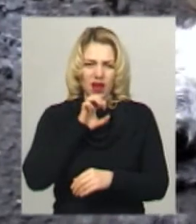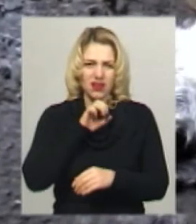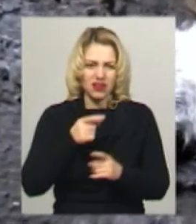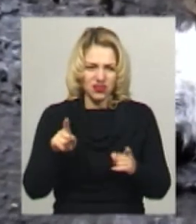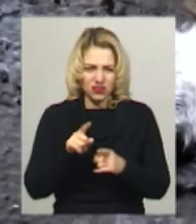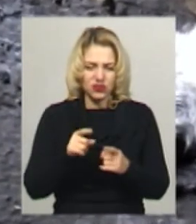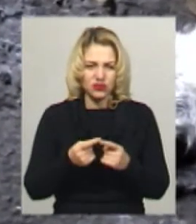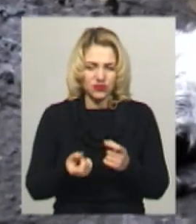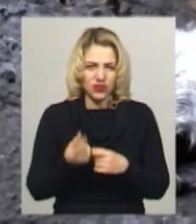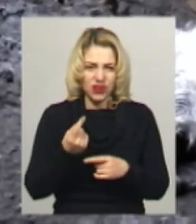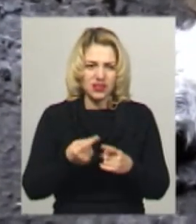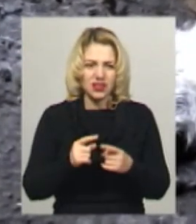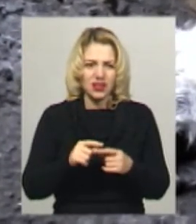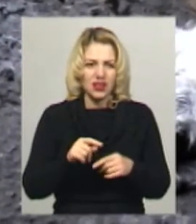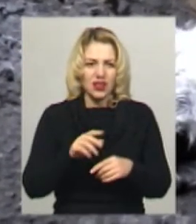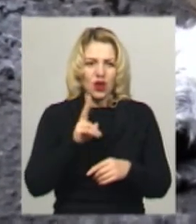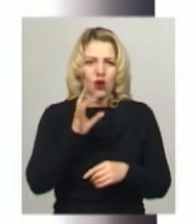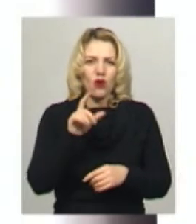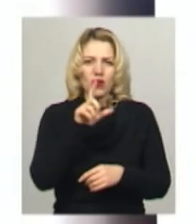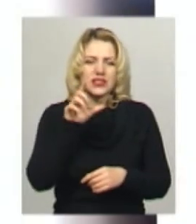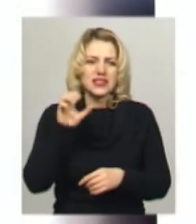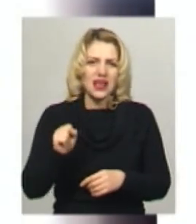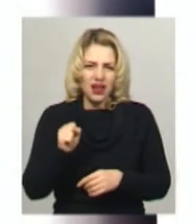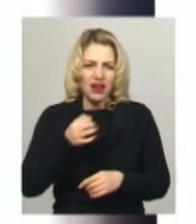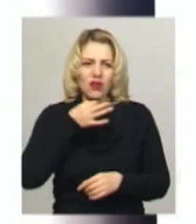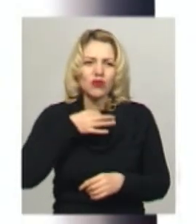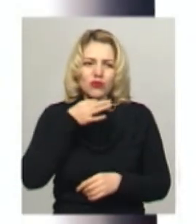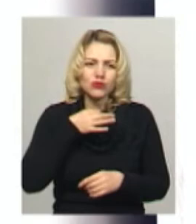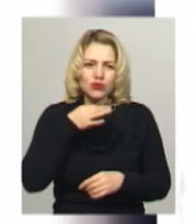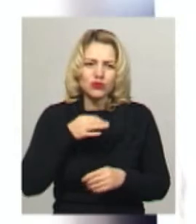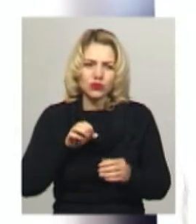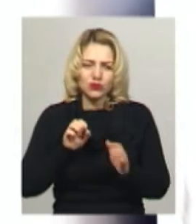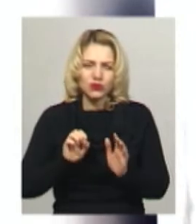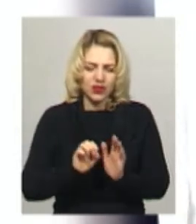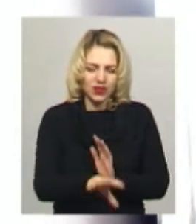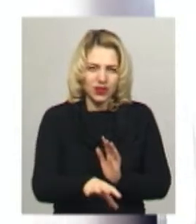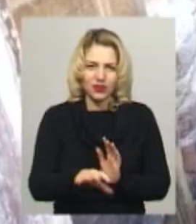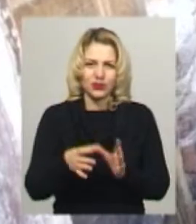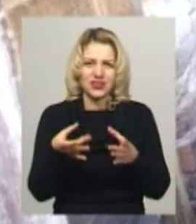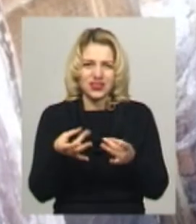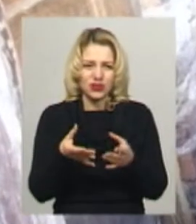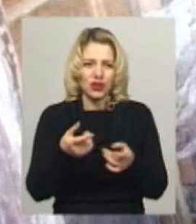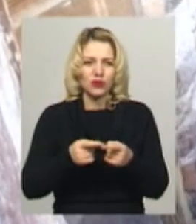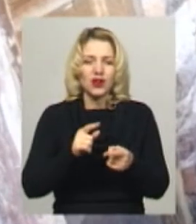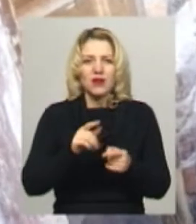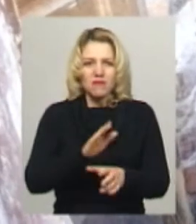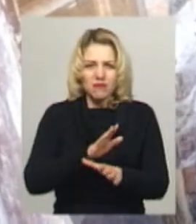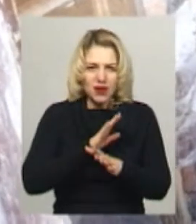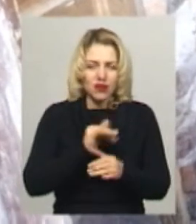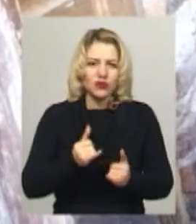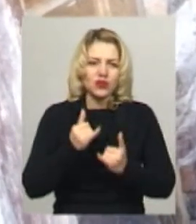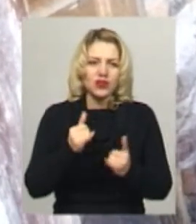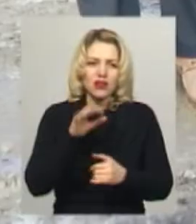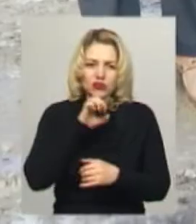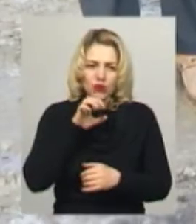Виявилось, на підлозі труп не собаки, а кози. Господарі кинули її для їжі до берману, пікінесу та мопсу, які там перебували. Анастасія Березюк